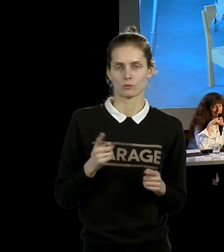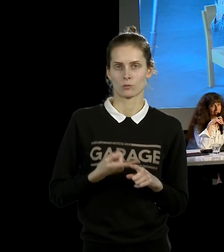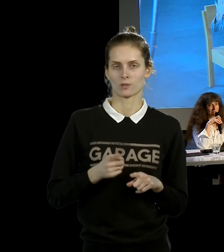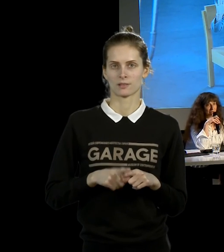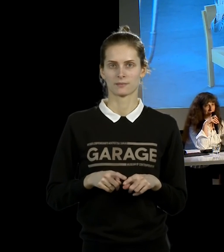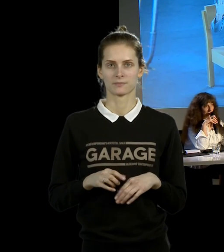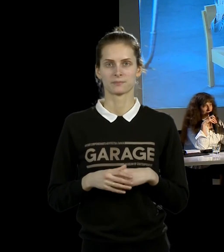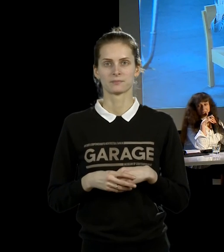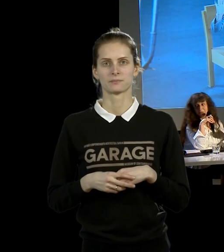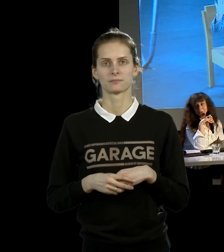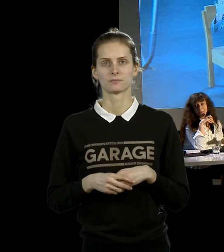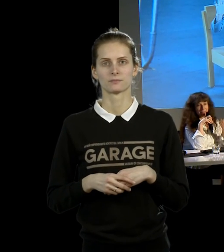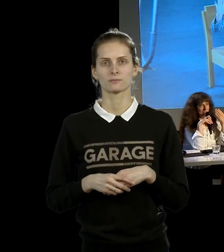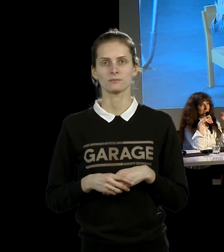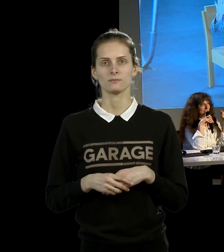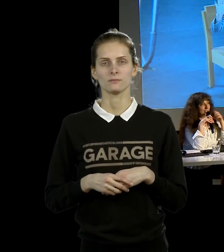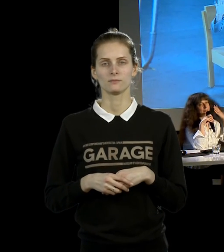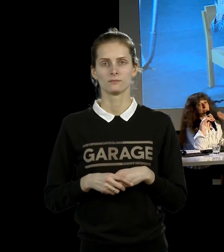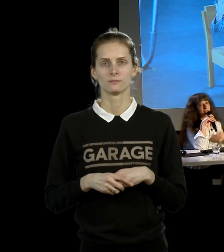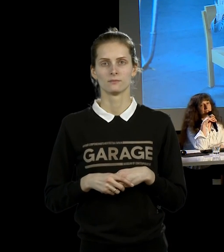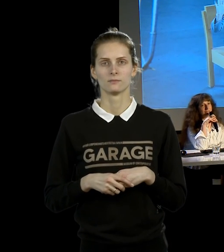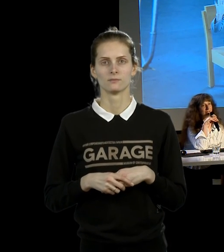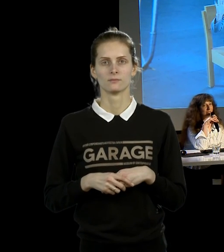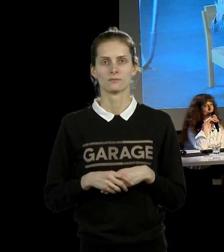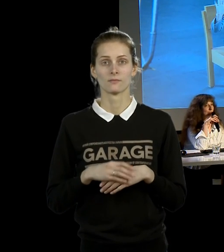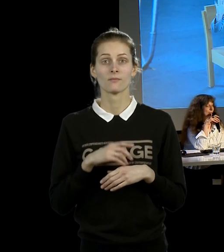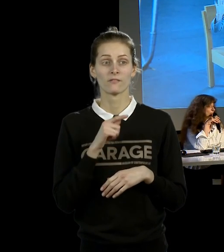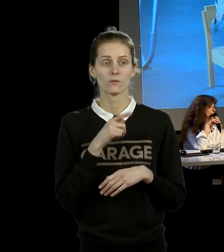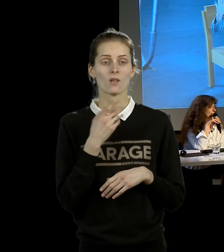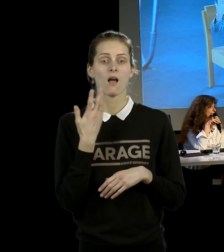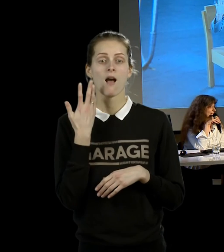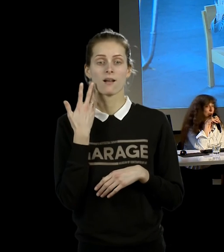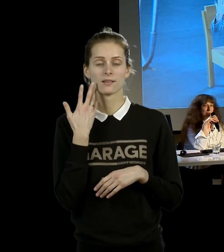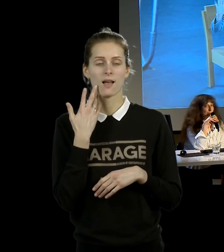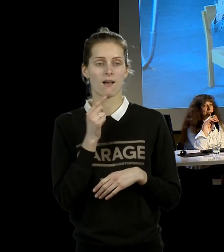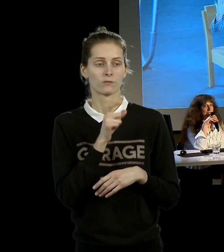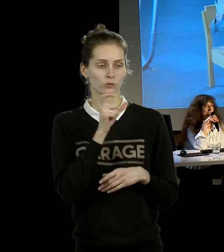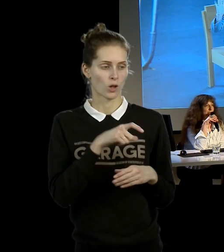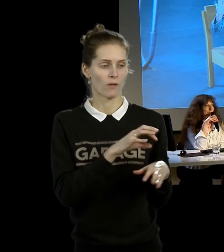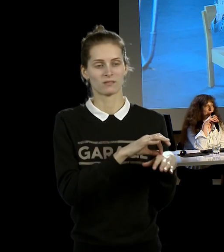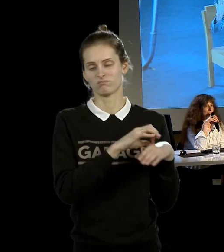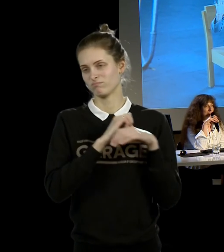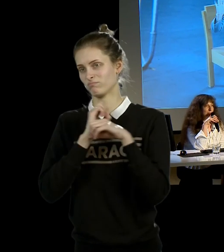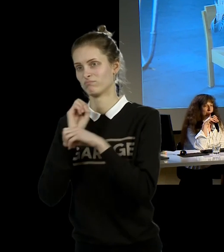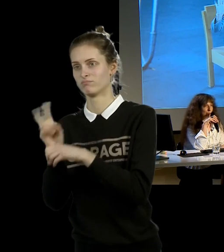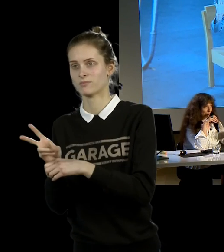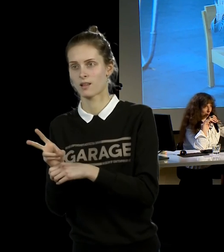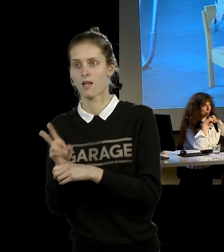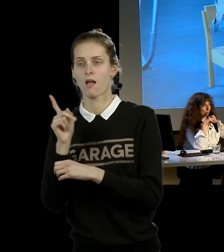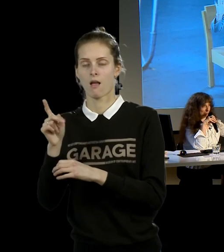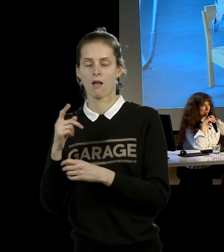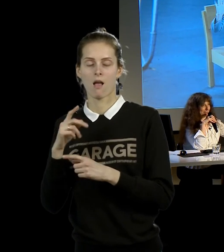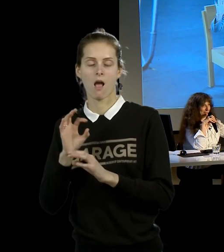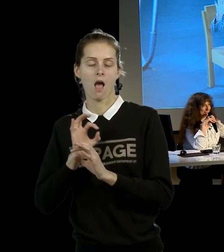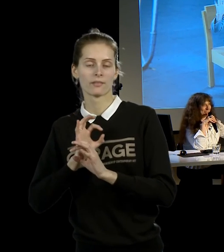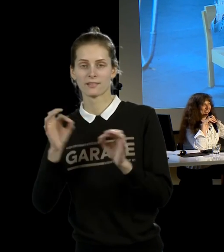И как бы вот этот самый персонаж, когда его вывели наружу, он придумал гениальный ход. Он поставил перед входом